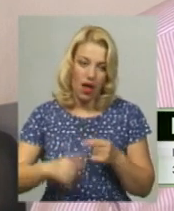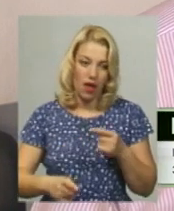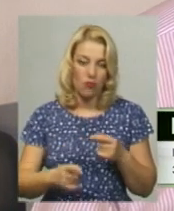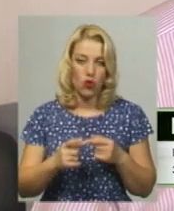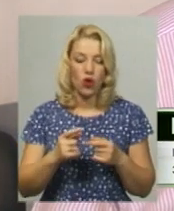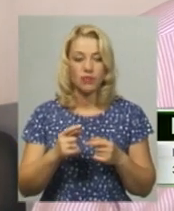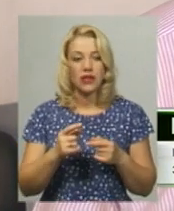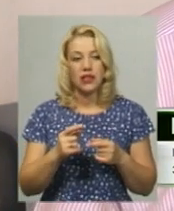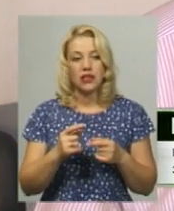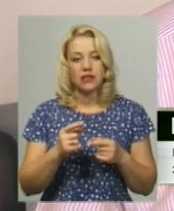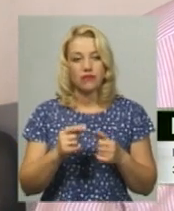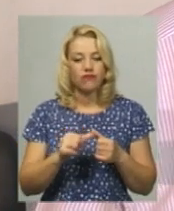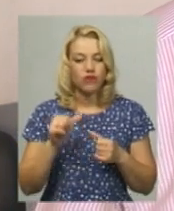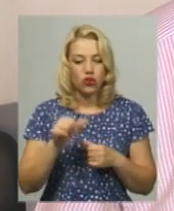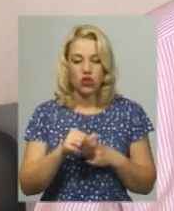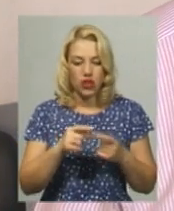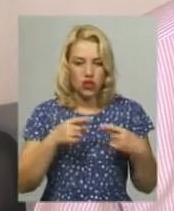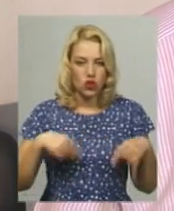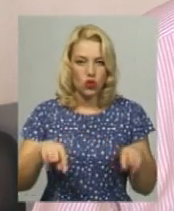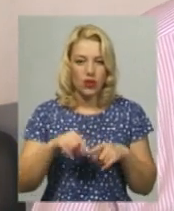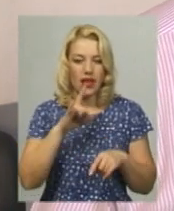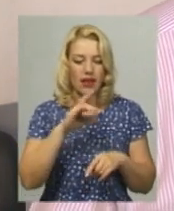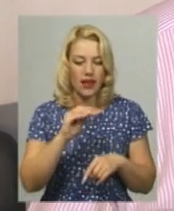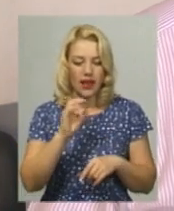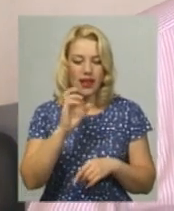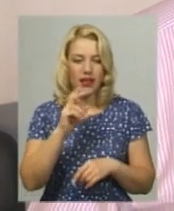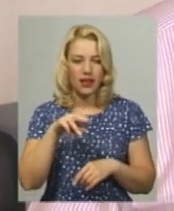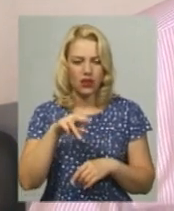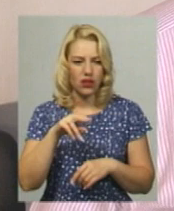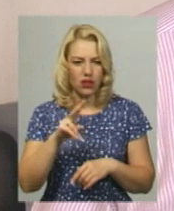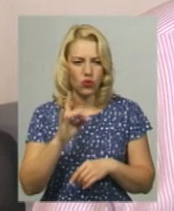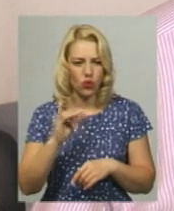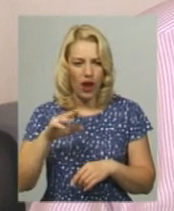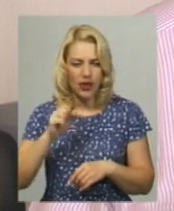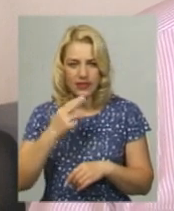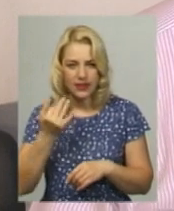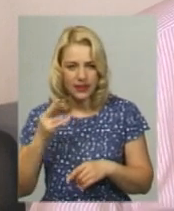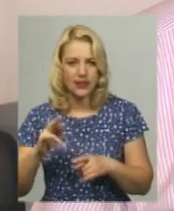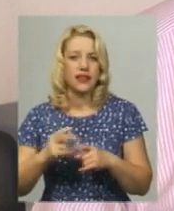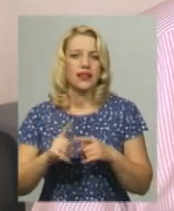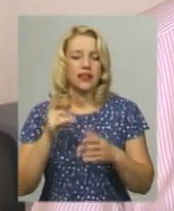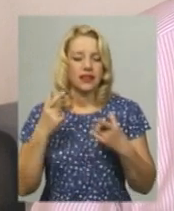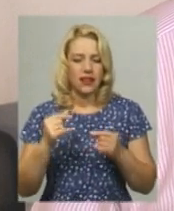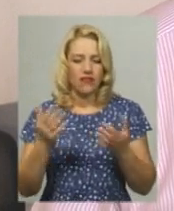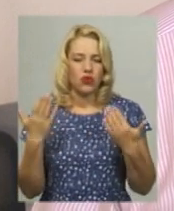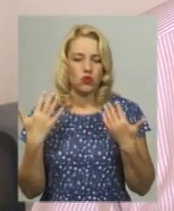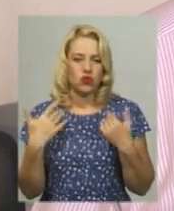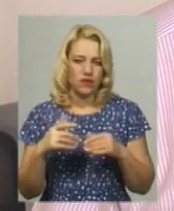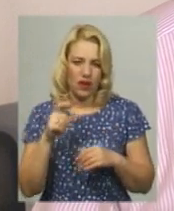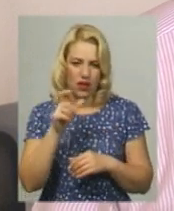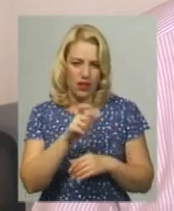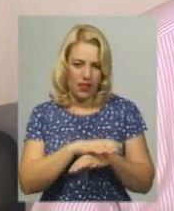рекреації, тобто в тих місцях, де проводиться відпочинок населення.